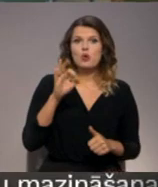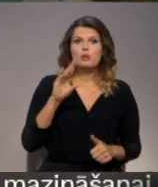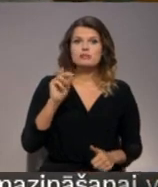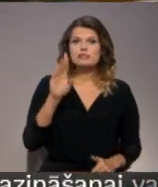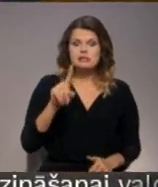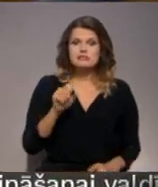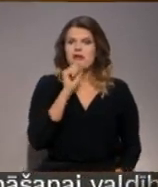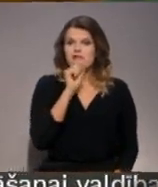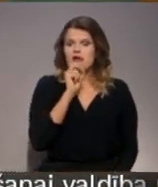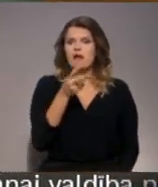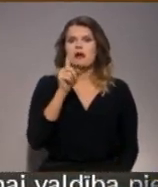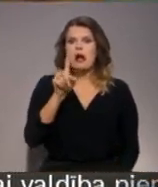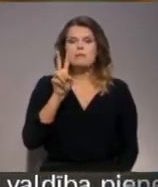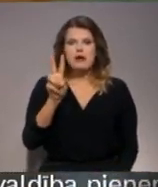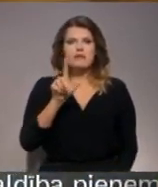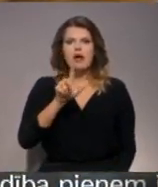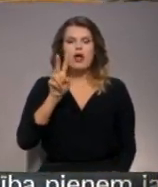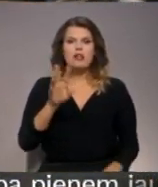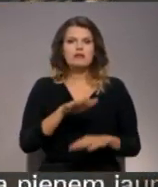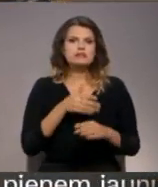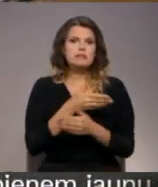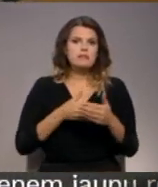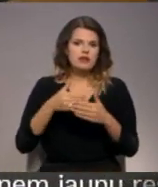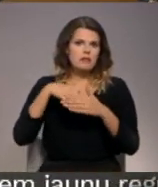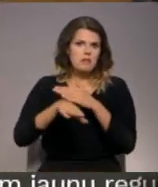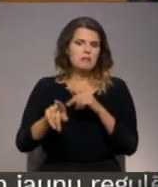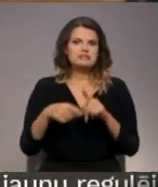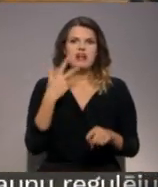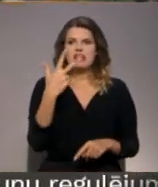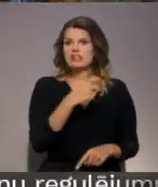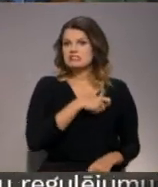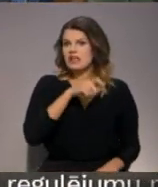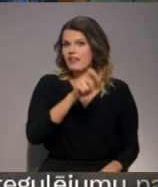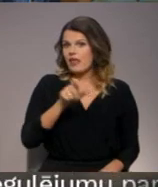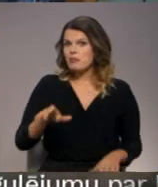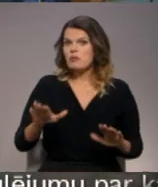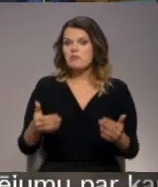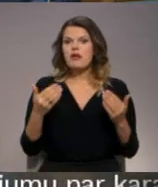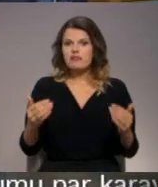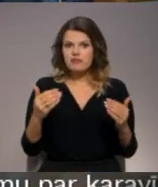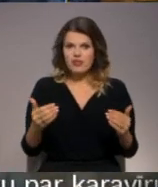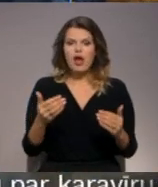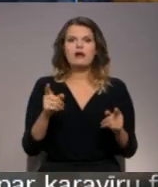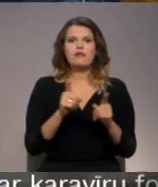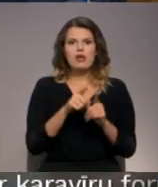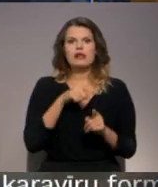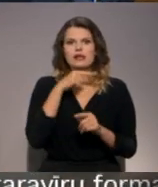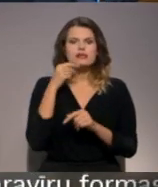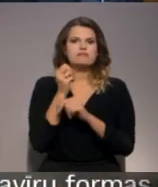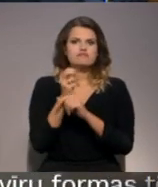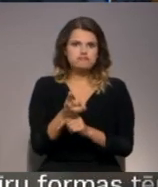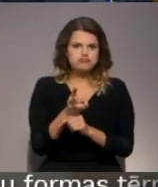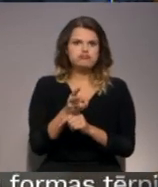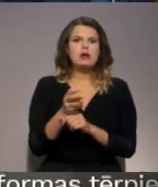Vēlāk KPV LV saimas frakcija noliem pamest vēl trīs deputāti, bet tagad noliemts no frakcijas izslēgta arī partijas